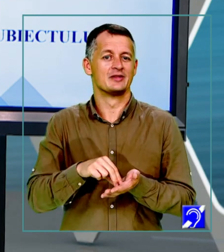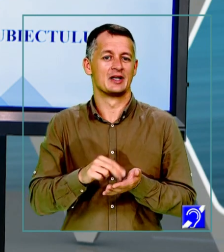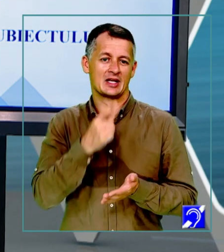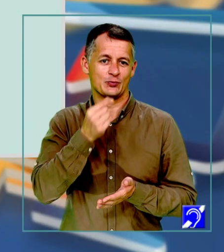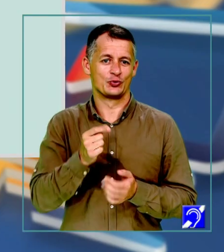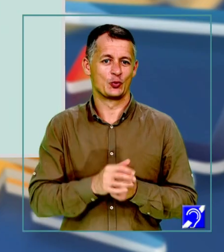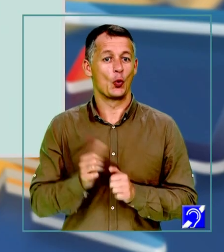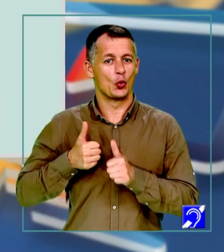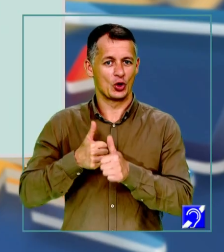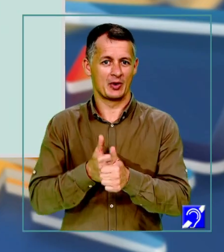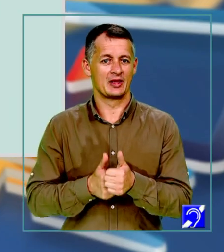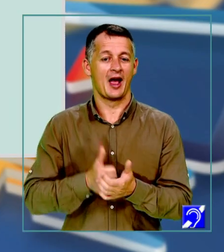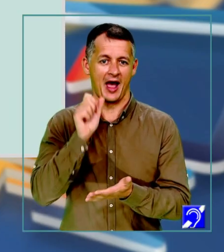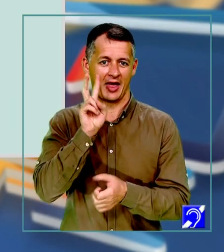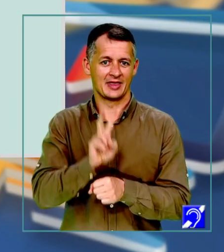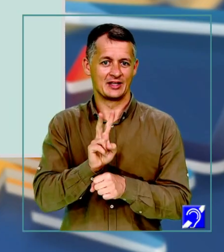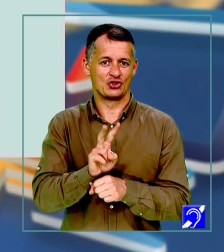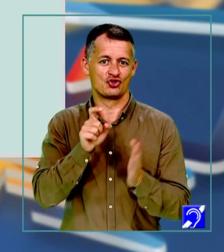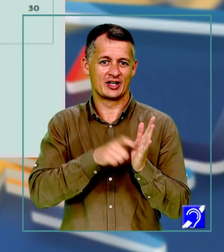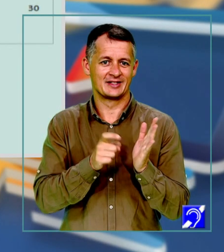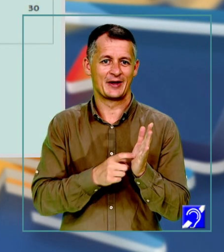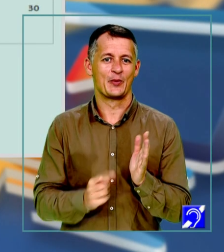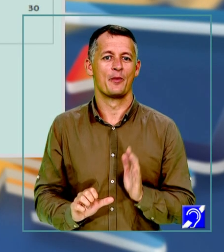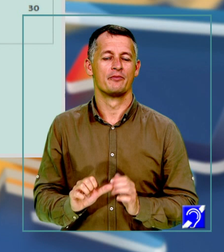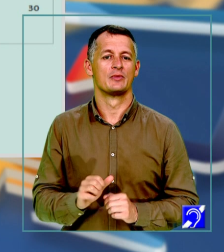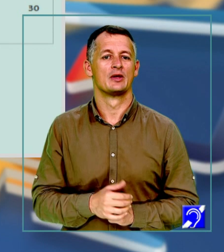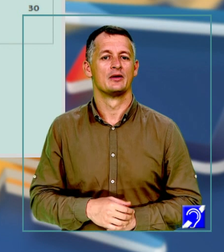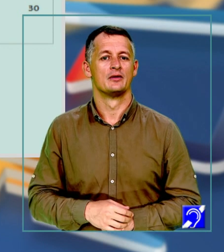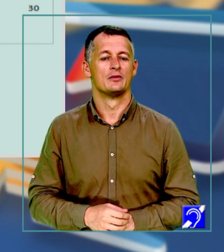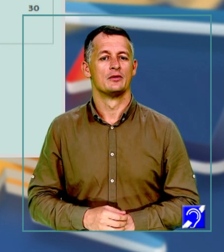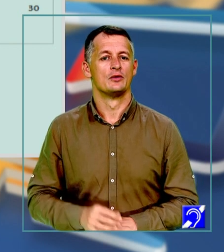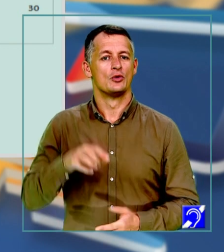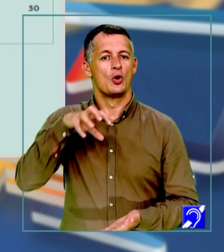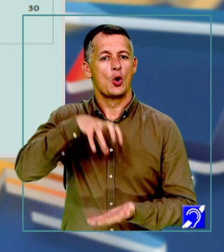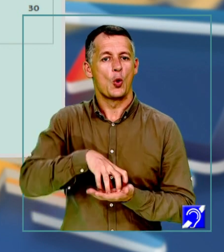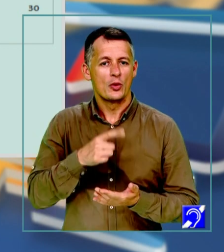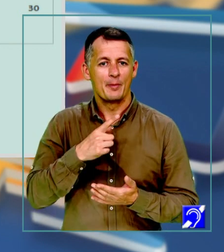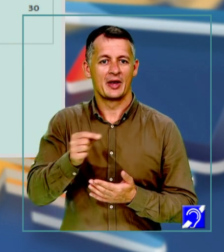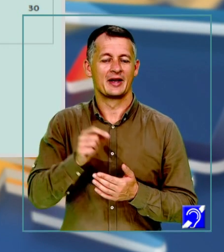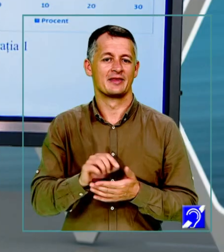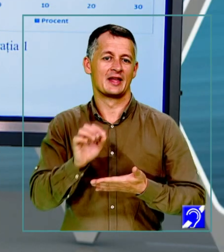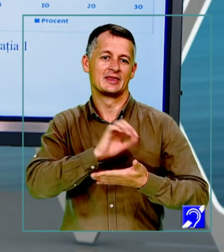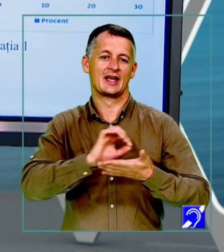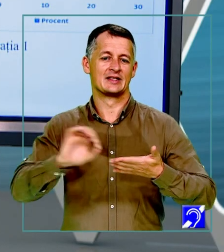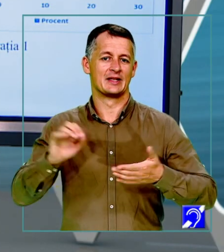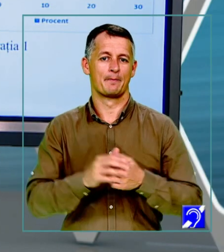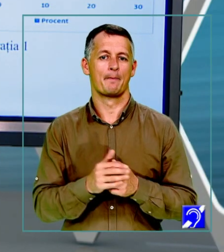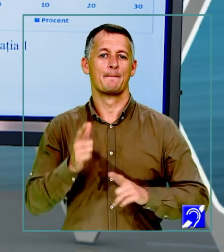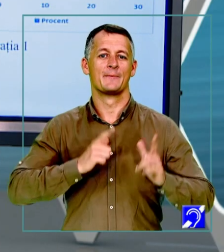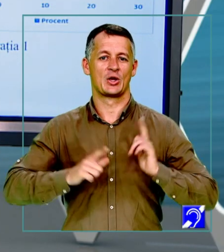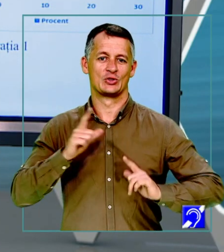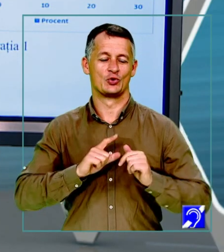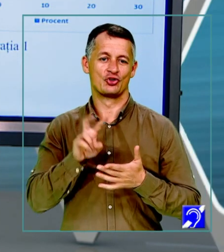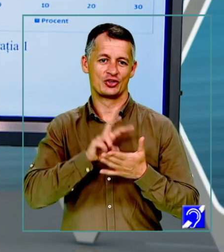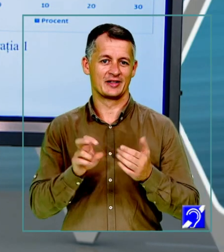atenție cerința. Punctul de plecare este, ca de fiecare dată, un text. Se numește Pasiunile și am să-l citesc, așa că